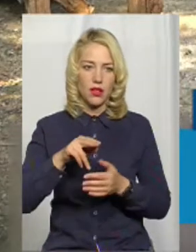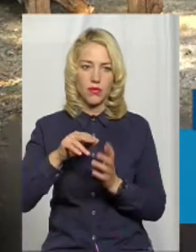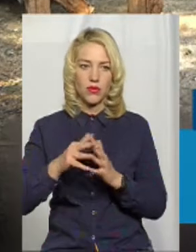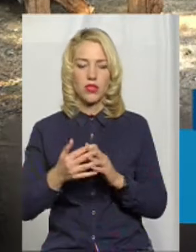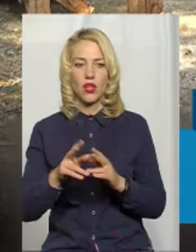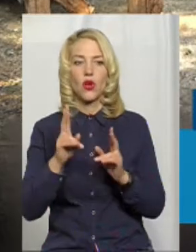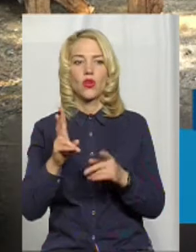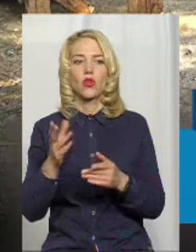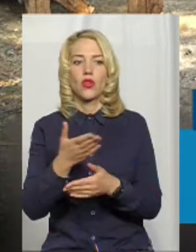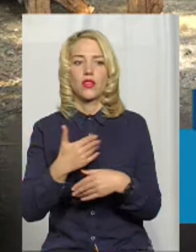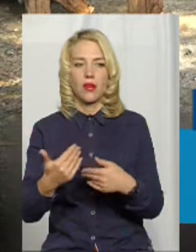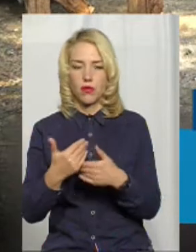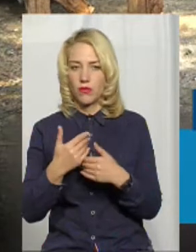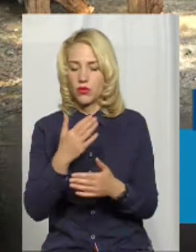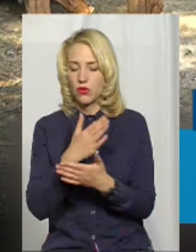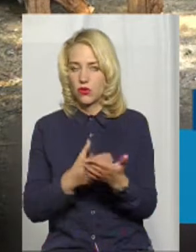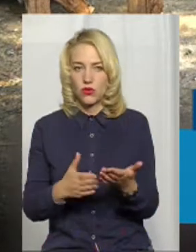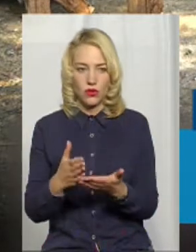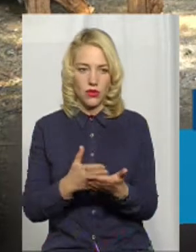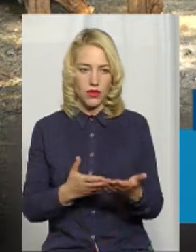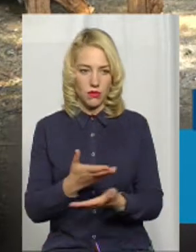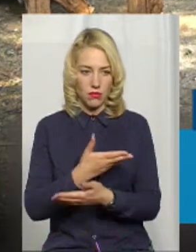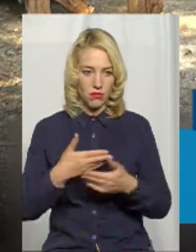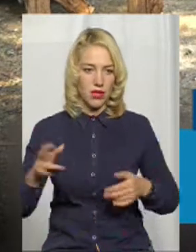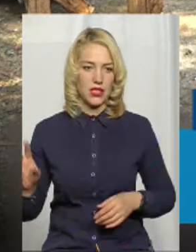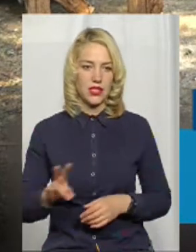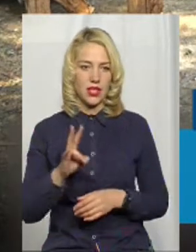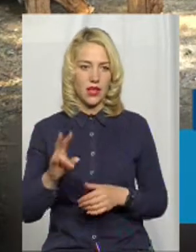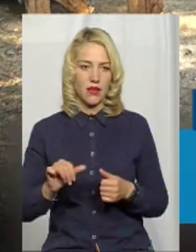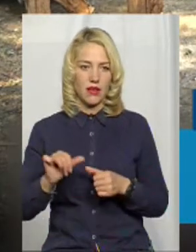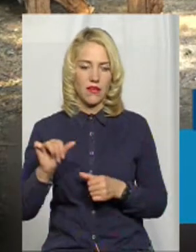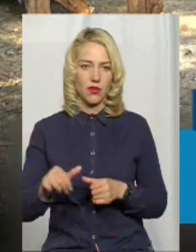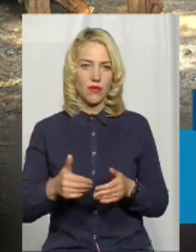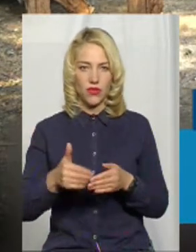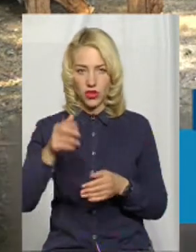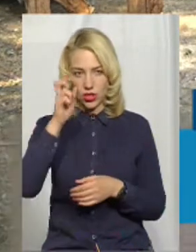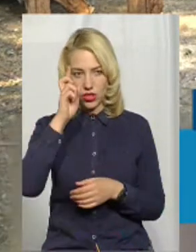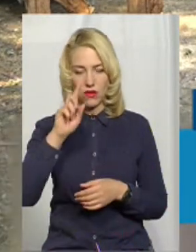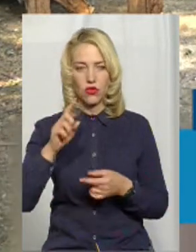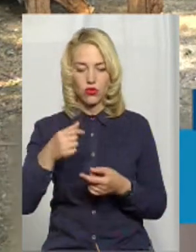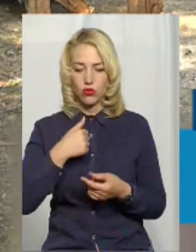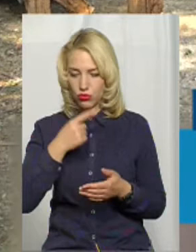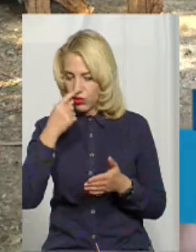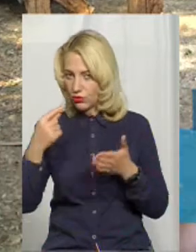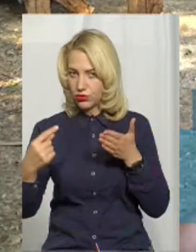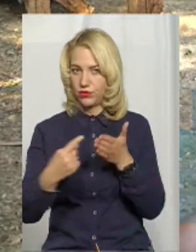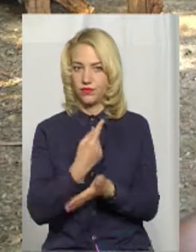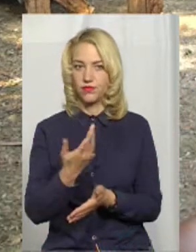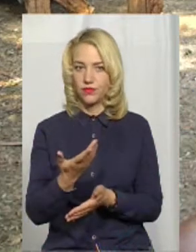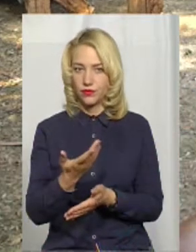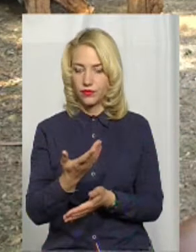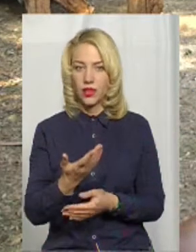допомагає зовсім? Ми, церква, відокремлено від держави. Чого до нас тось має лізти?